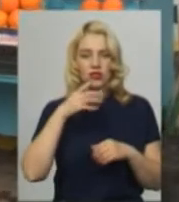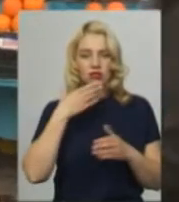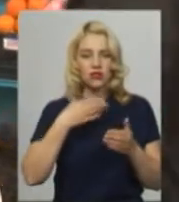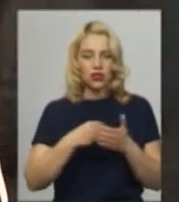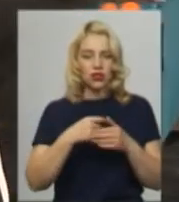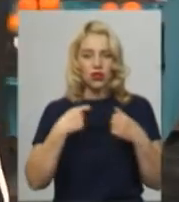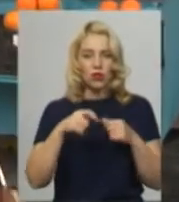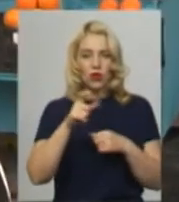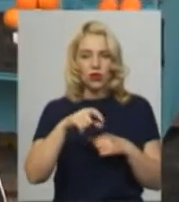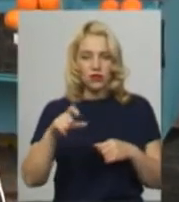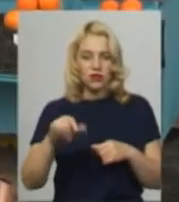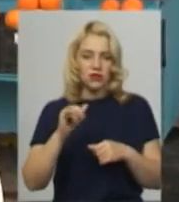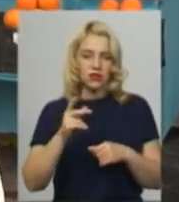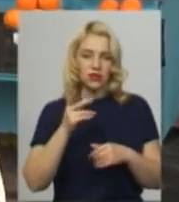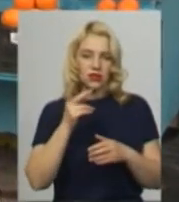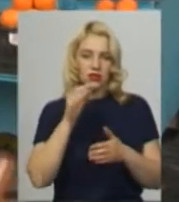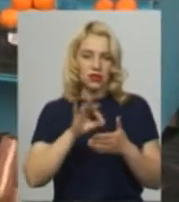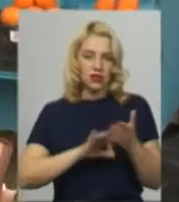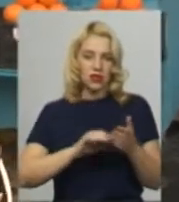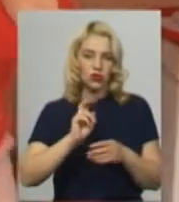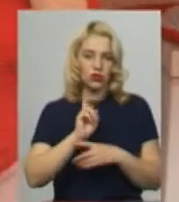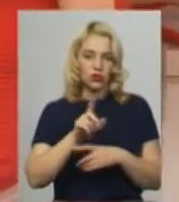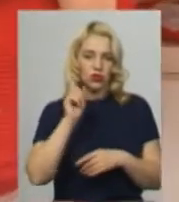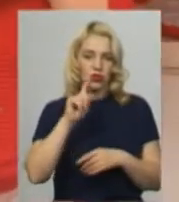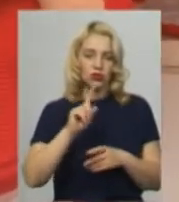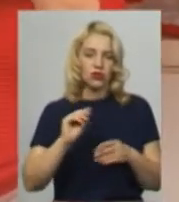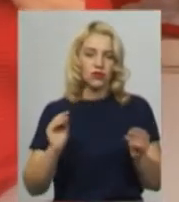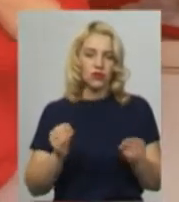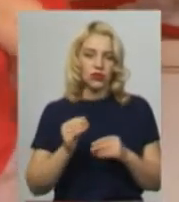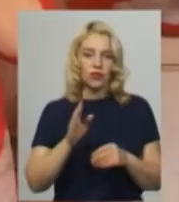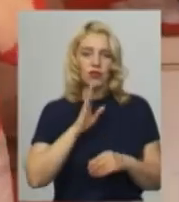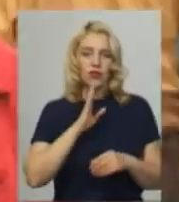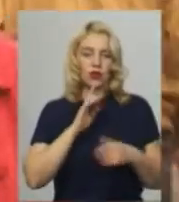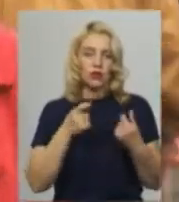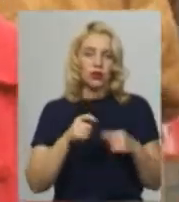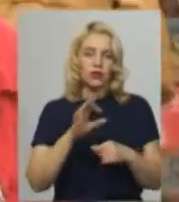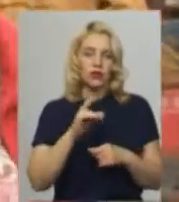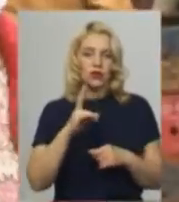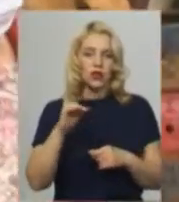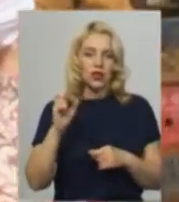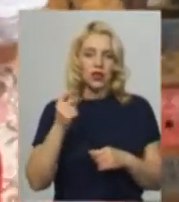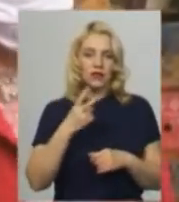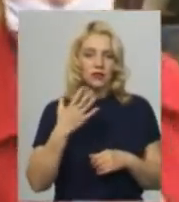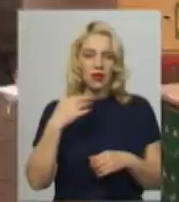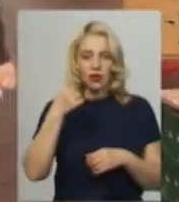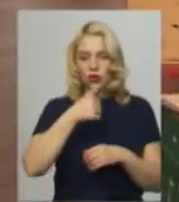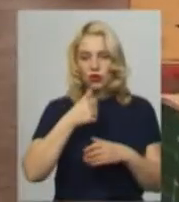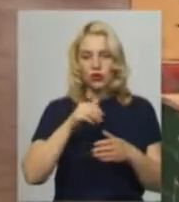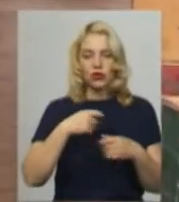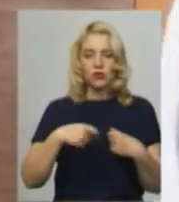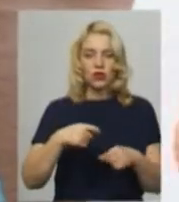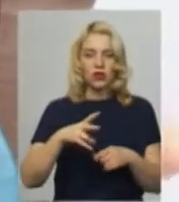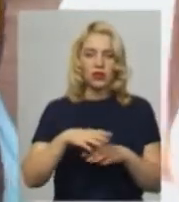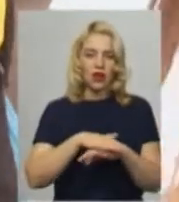продавців і зразу йду до них і знаю, що все свіже. Продавчиня Оксана Малаховська 25 років продає овочі на